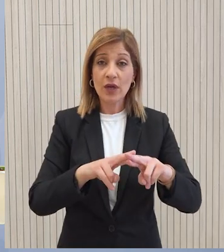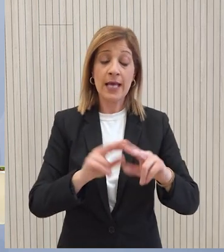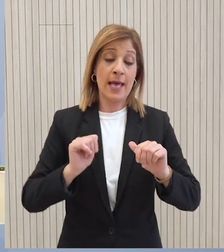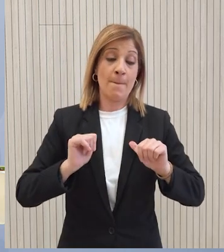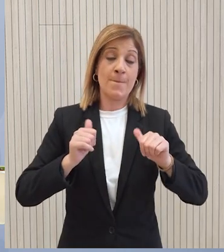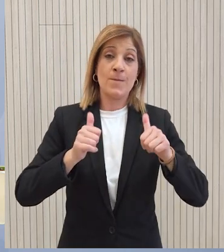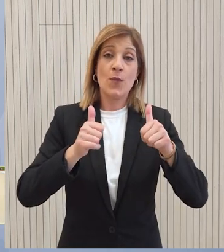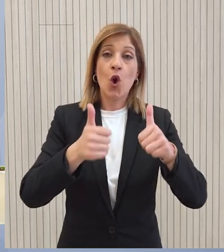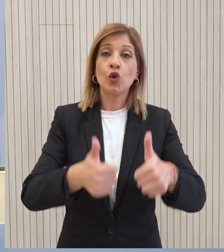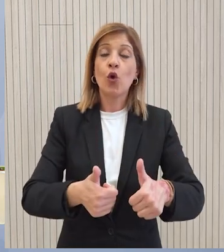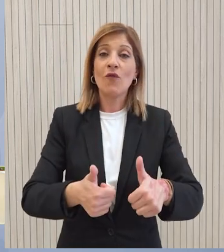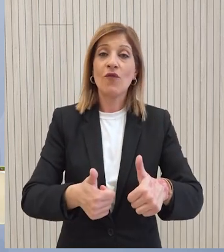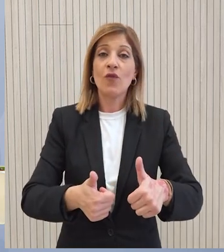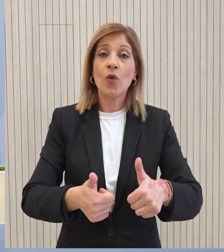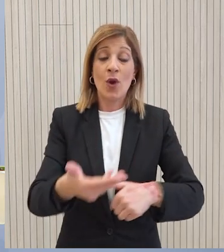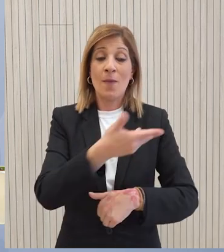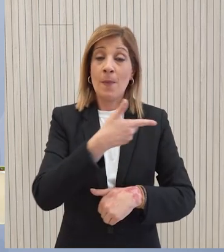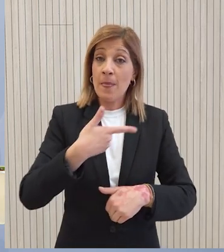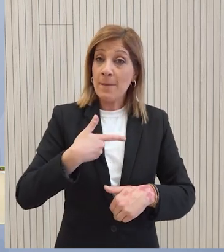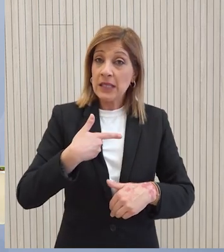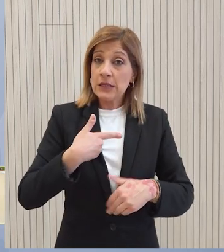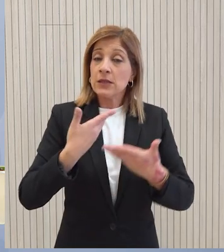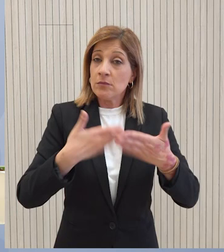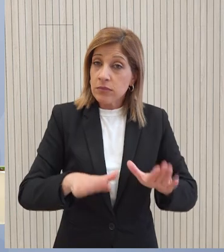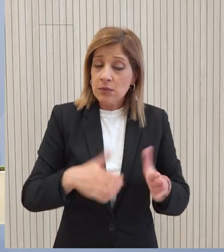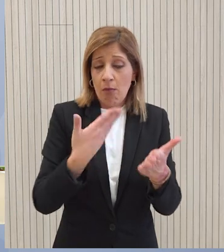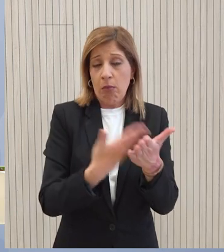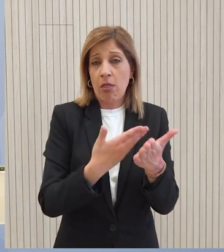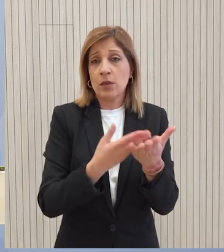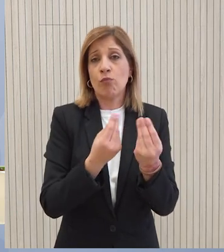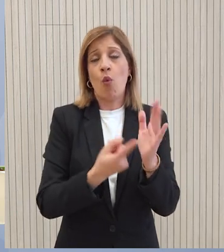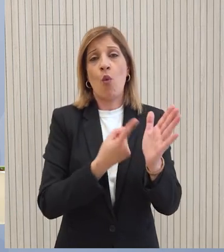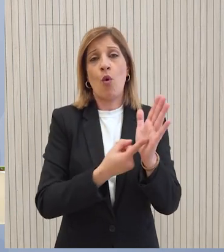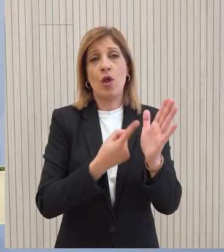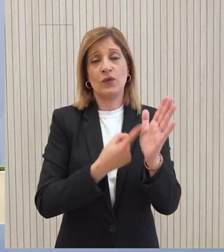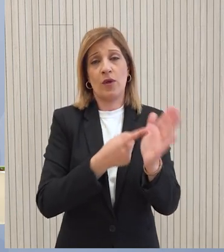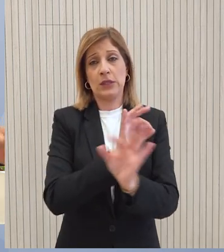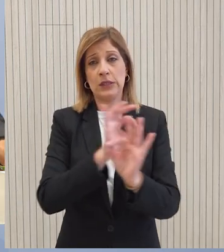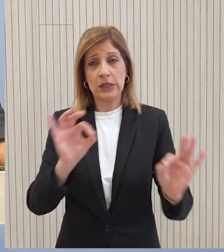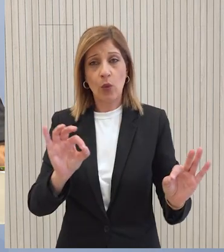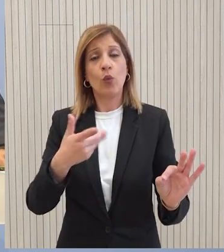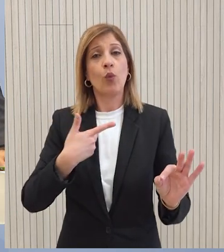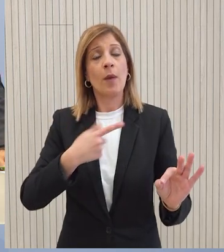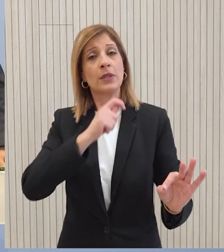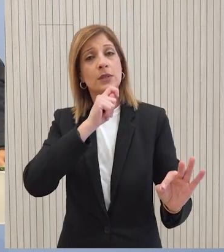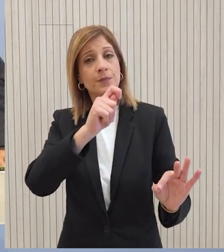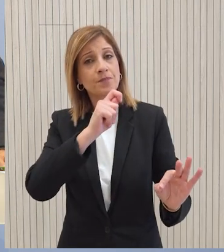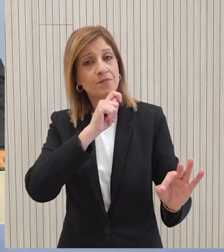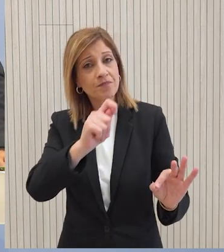πρωτοβουλειών επαναλαμβάνουν από πλευράς μας νομίζω είναι και αυταπόδειχτη αλλά και δεδομένη έχουμε ήδη αναλάβει